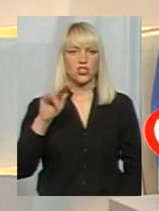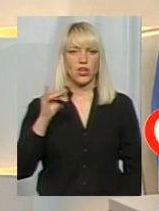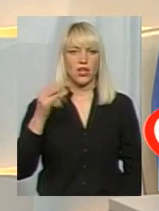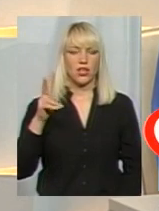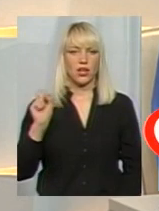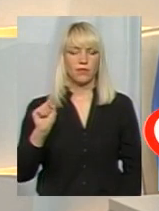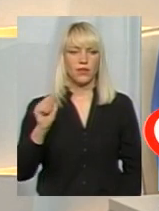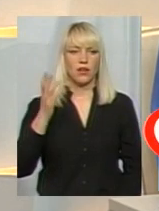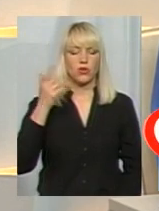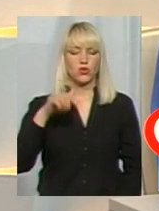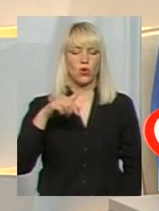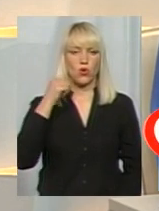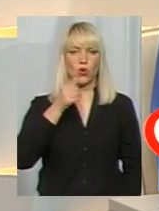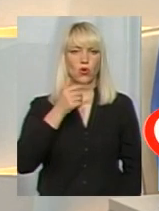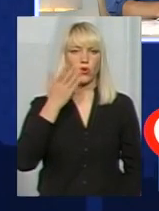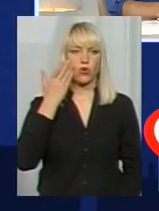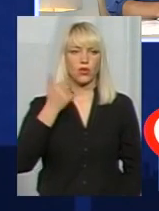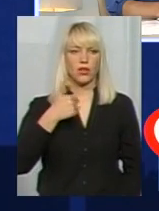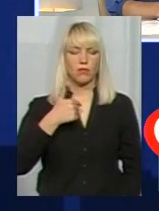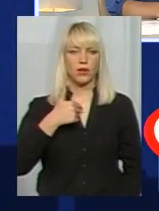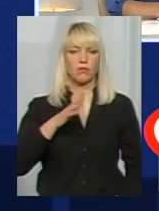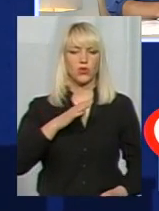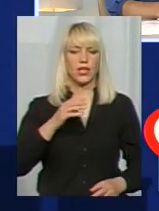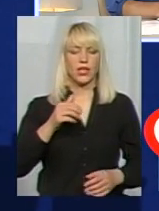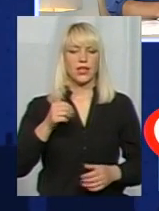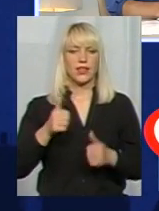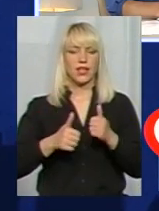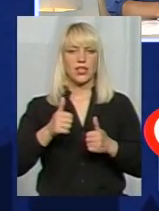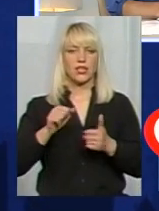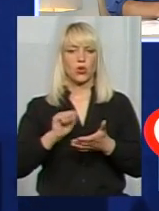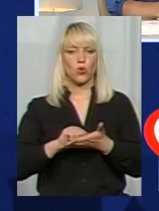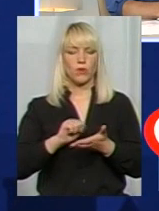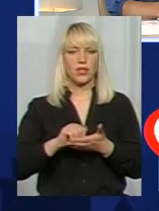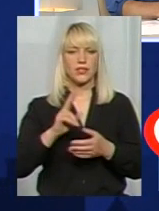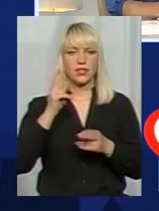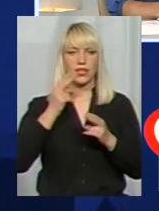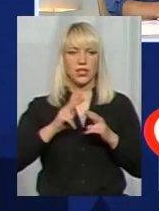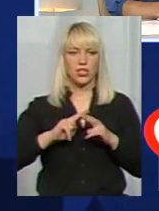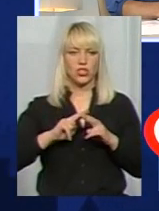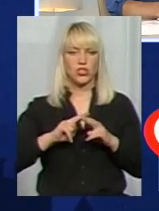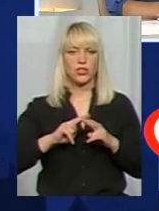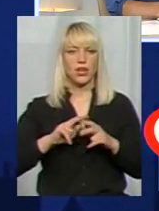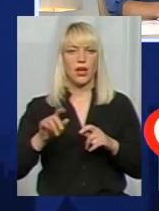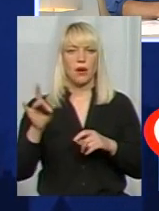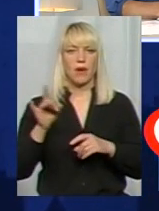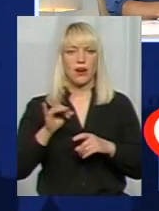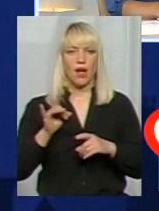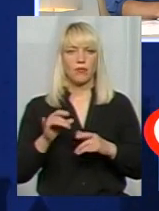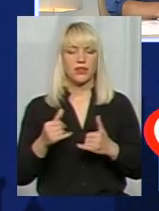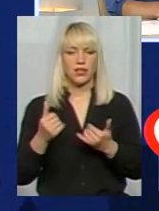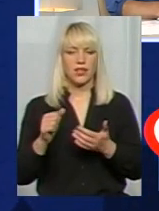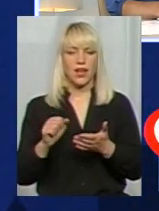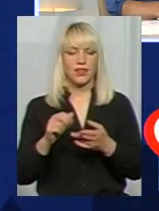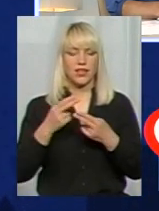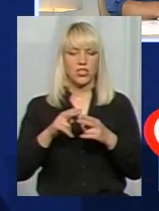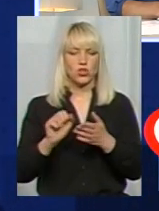коли ми, знову ж таки, я говорю, виставляли тендерну документацію і технічні параметри до тендерної документації, ми також у ній